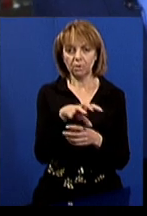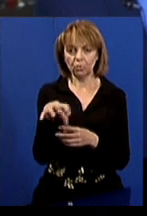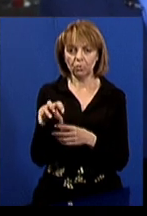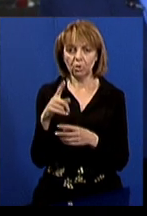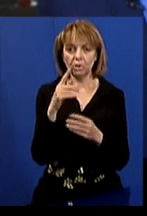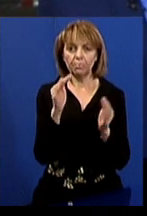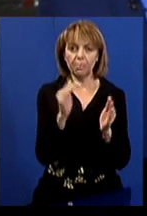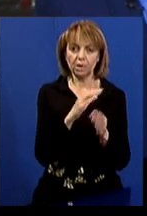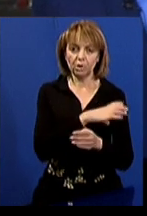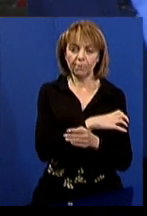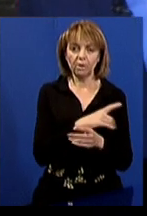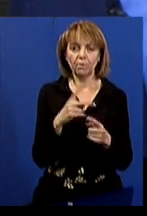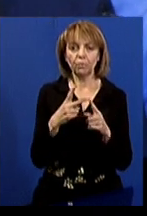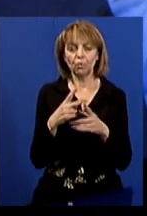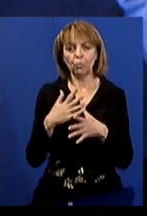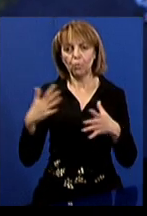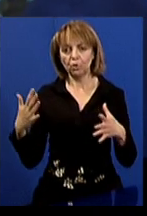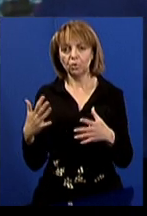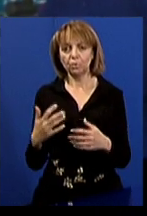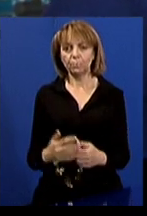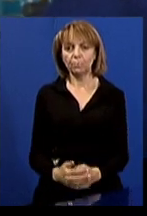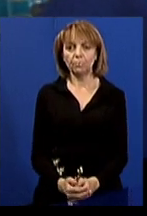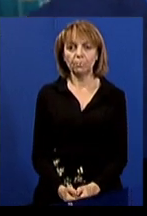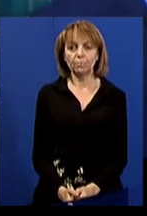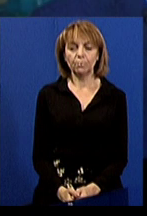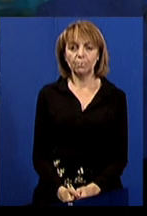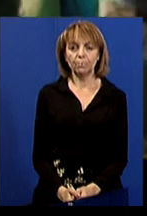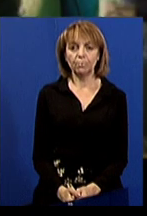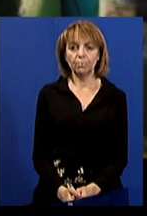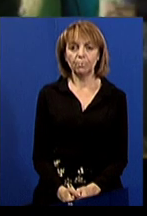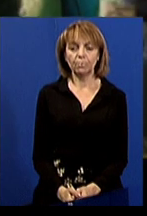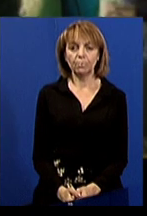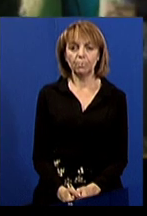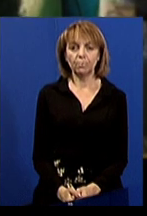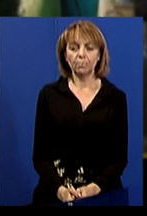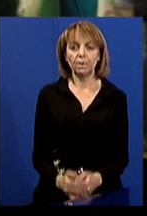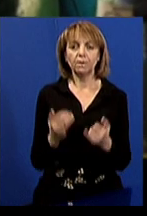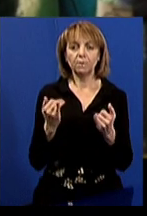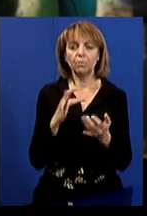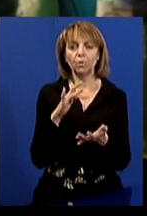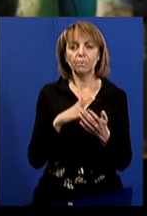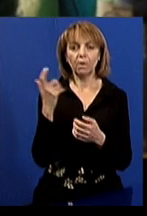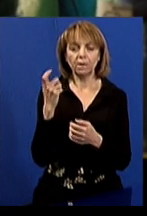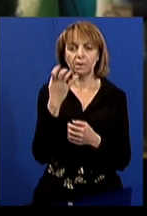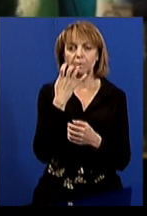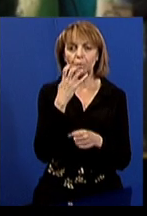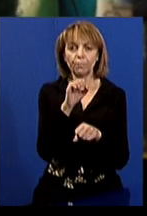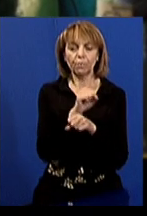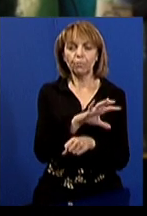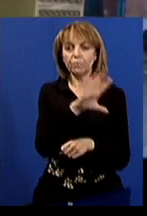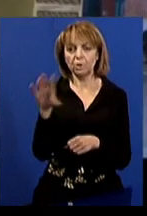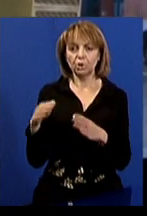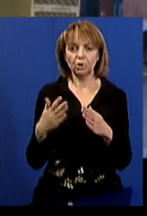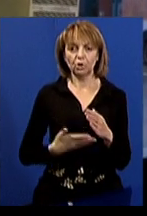Один меншої потужності, інший більшої». Нині у Харкові тепло вимкнули у всіх житлових